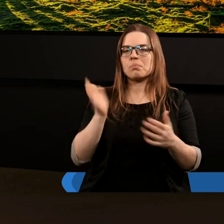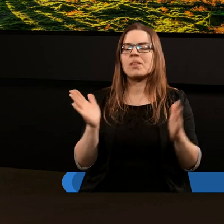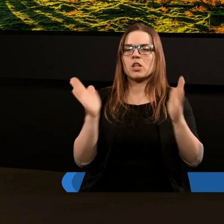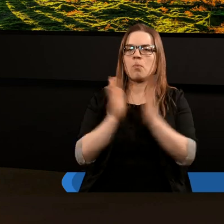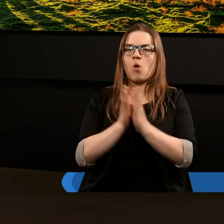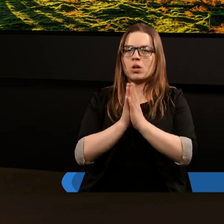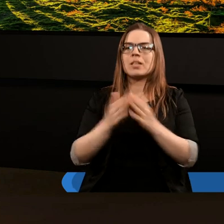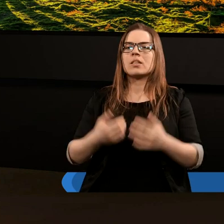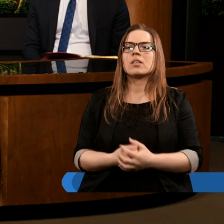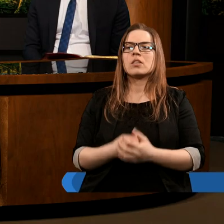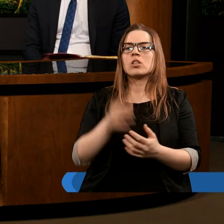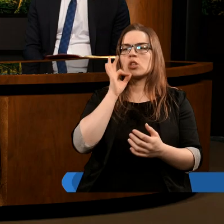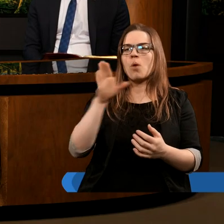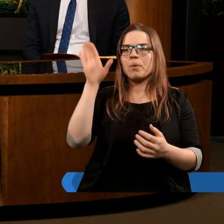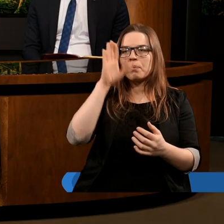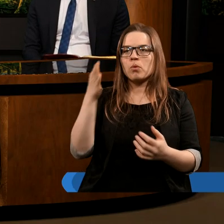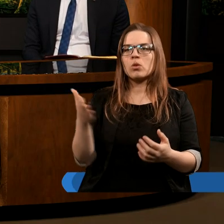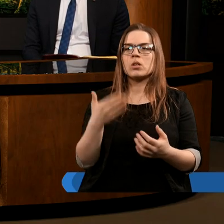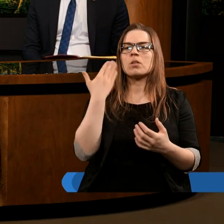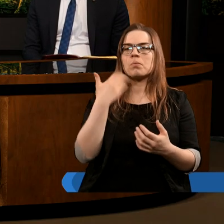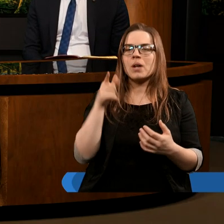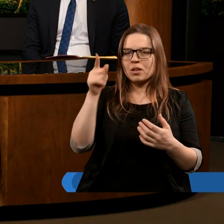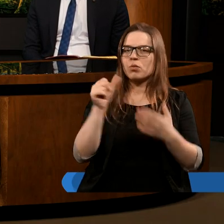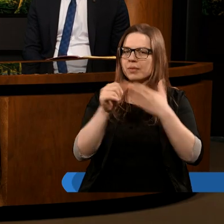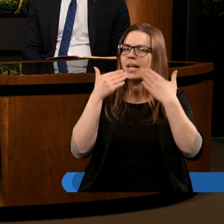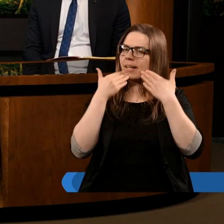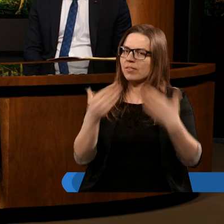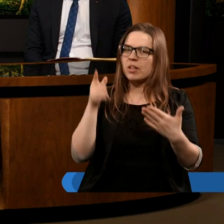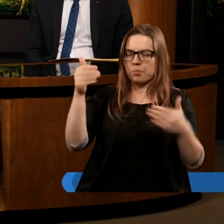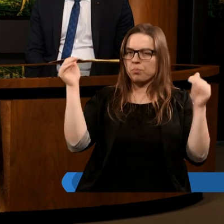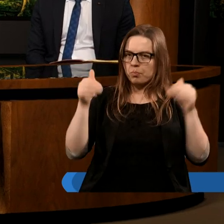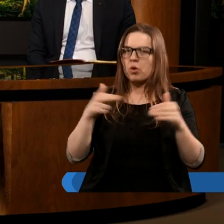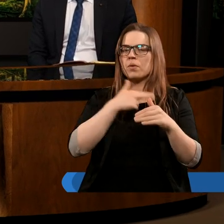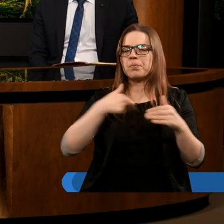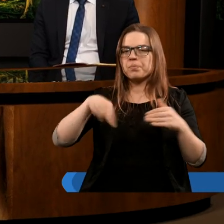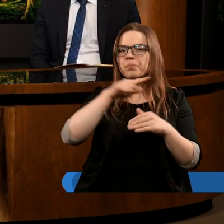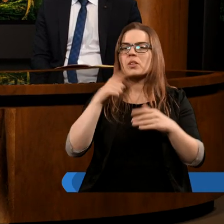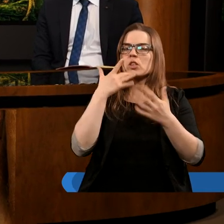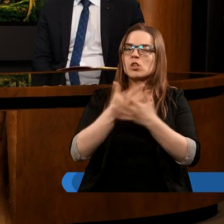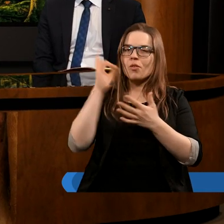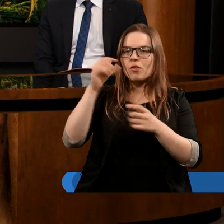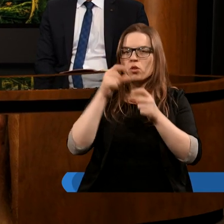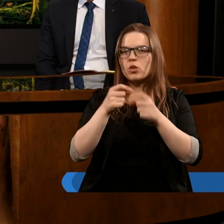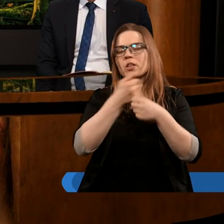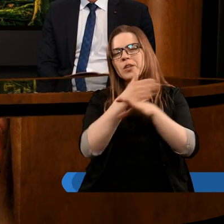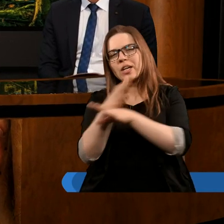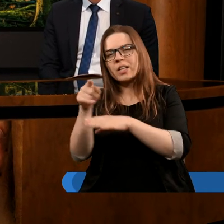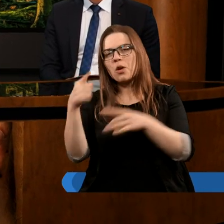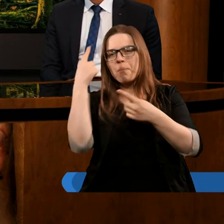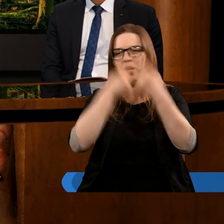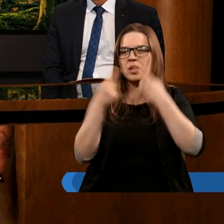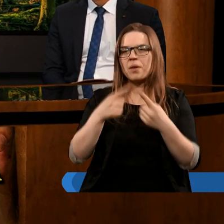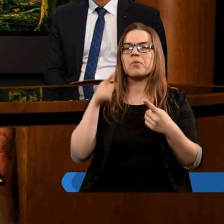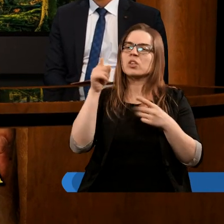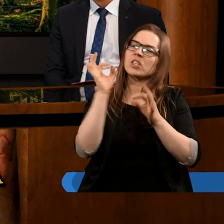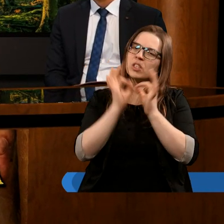Będziemy się modlić. Noś drogi Boże, bardzo jesteśmy Ci wdzięczni za to, że mogliśmy na podstawie Twojego słowa dzielić się tymi myślami.